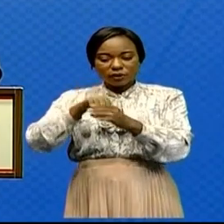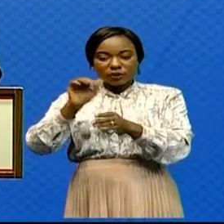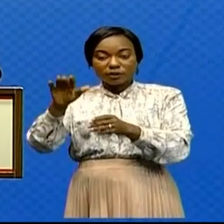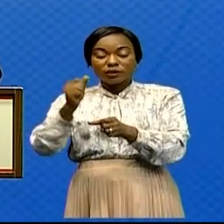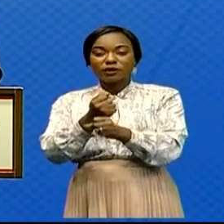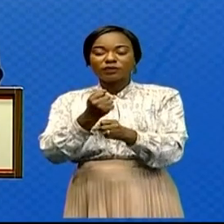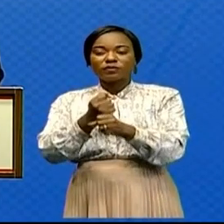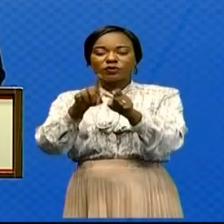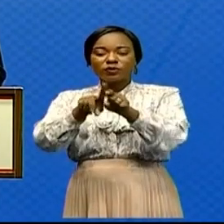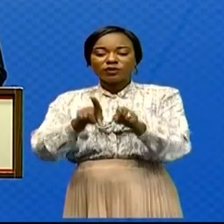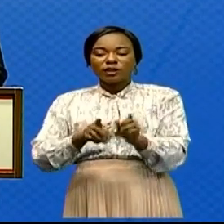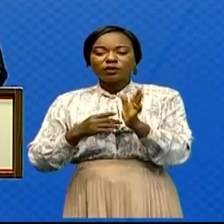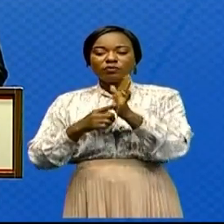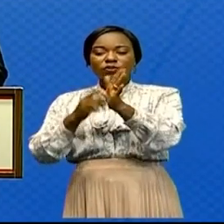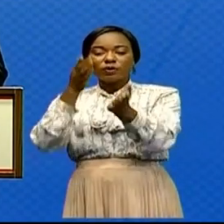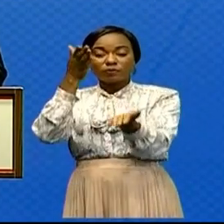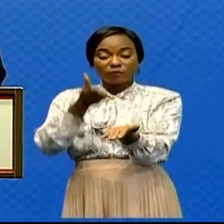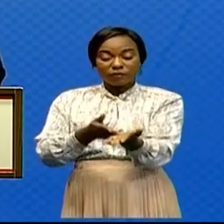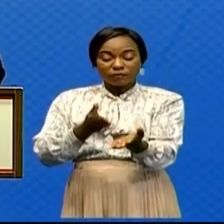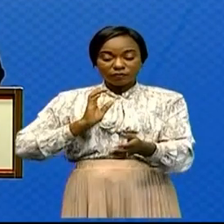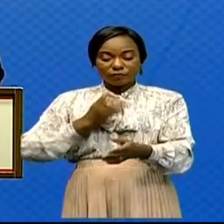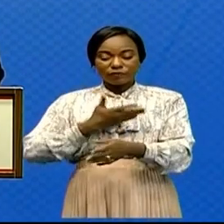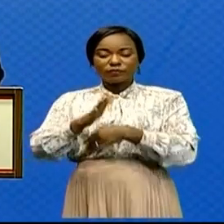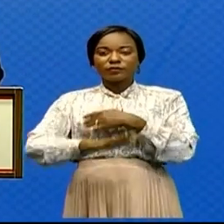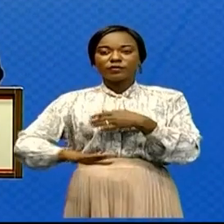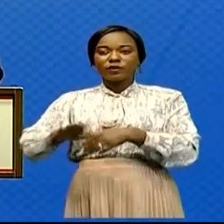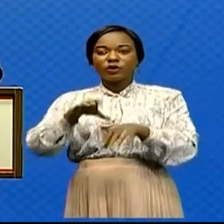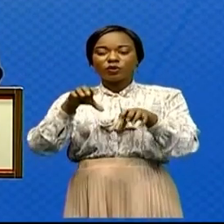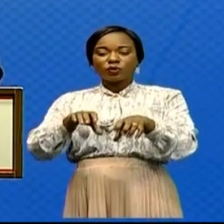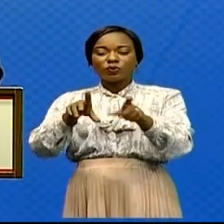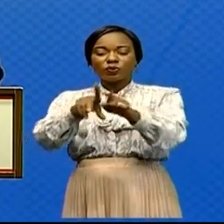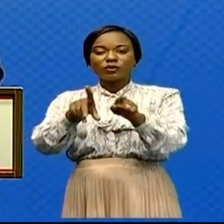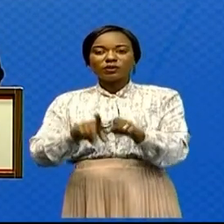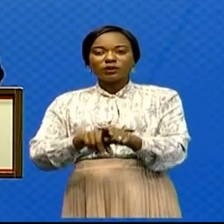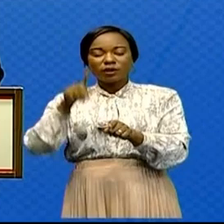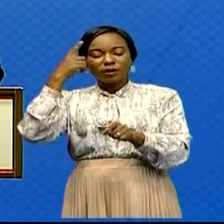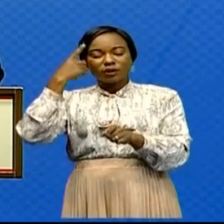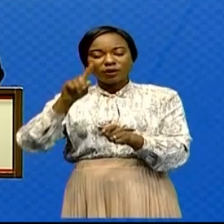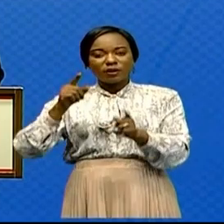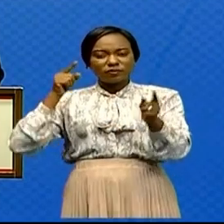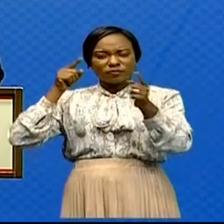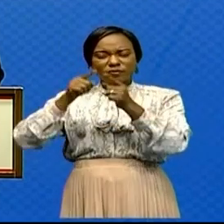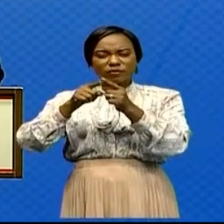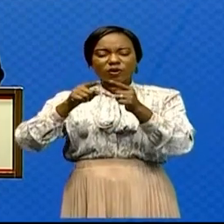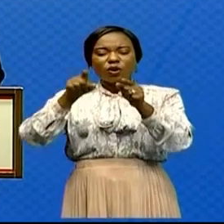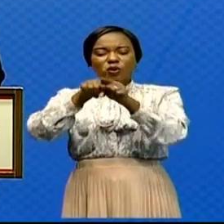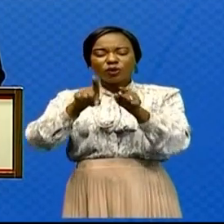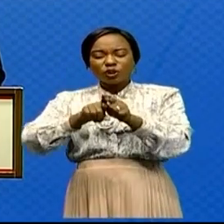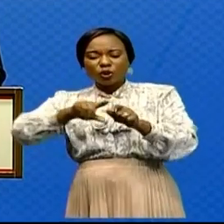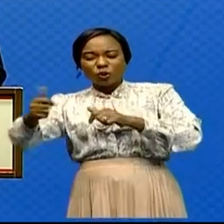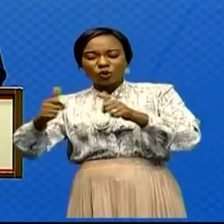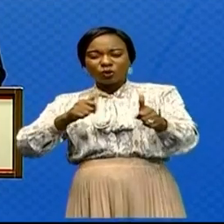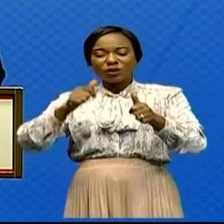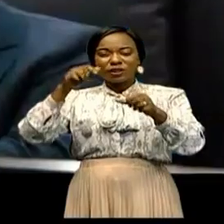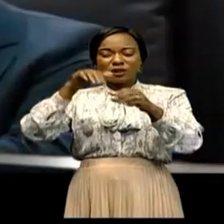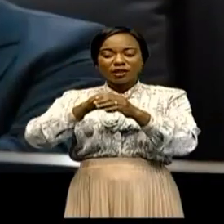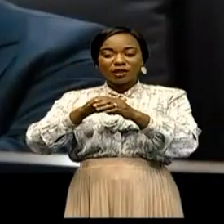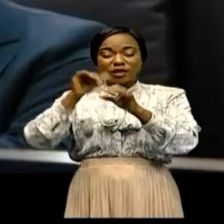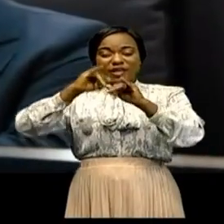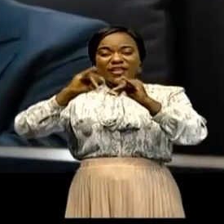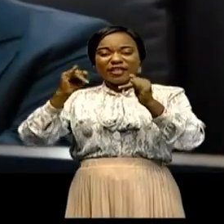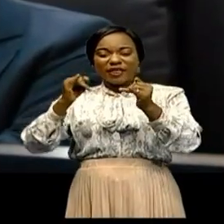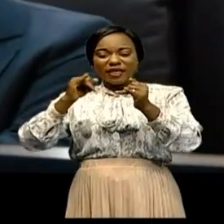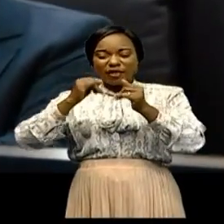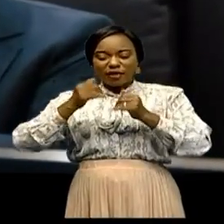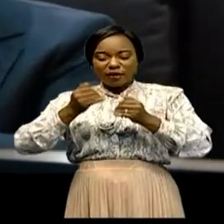a démontré que notre pays constitue en outre la destination la plus concurrentielle en termes d'investissement dans